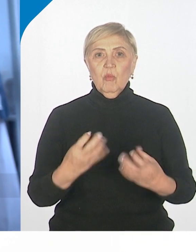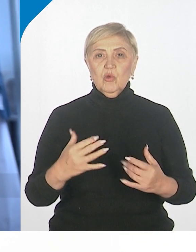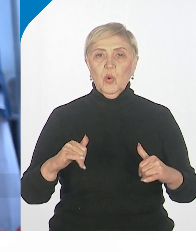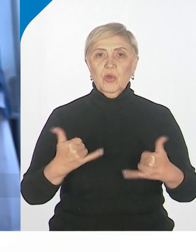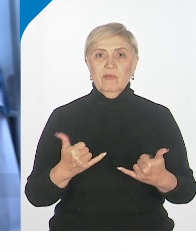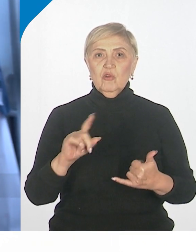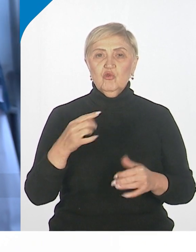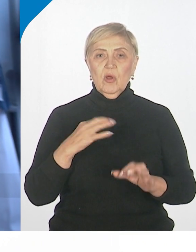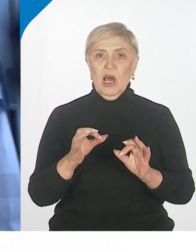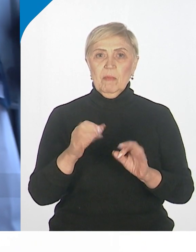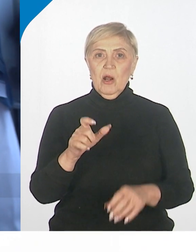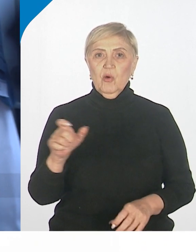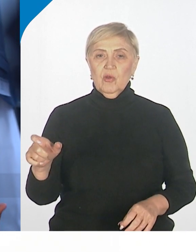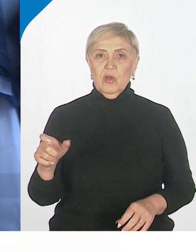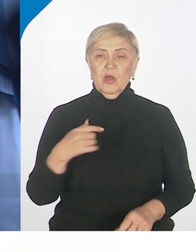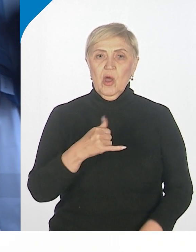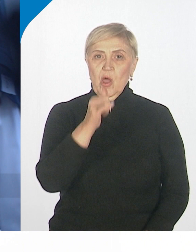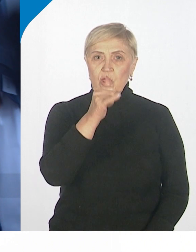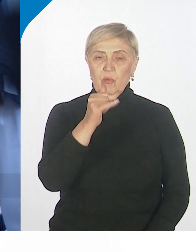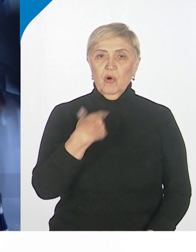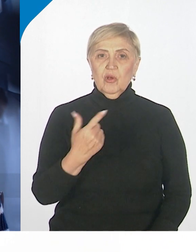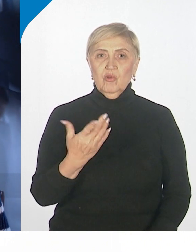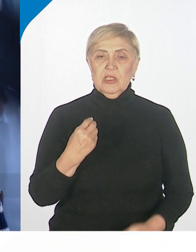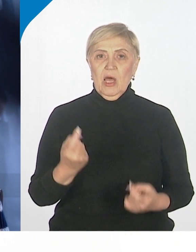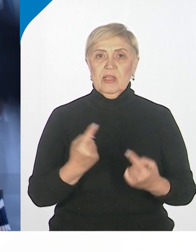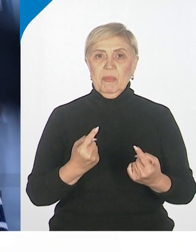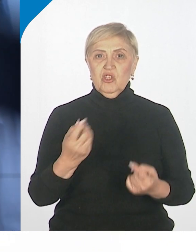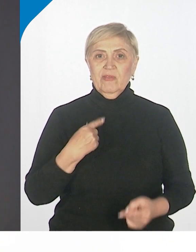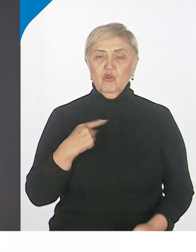что нормальные люди, которые не могут от обычного будильника проснуться.